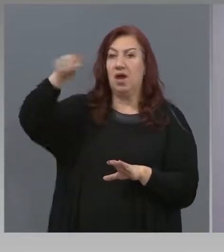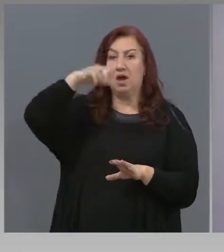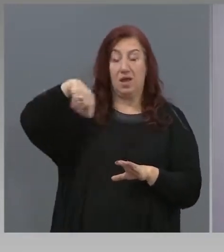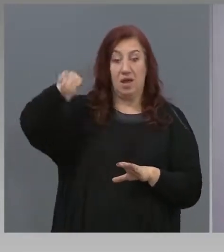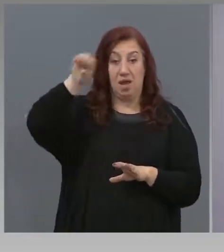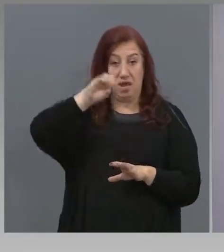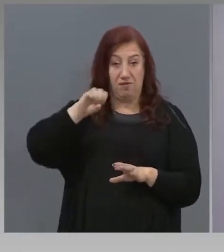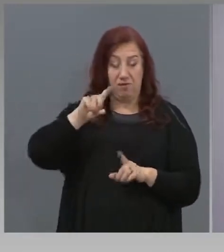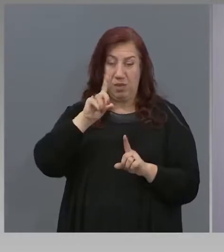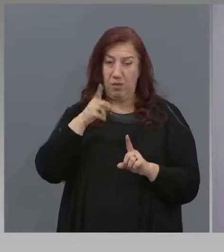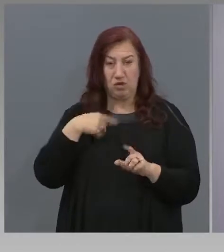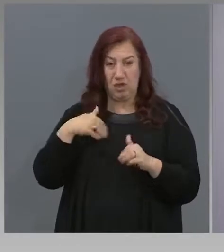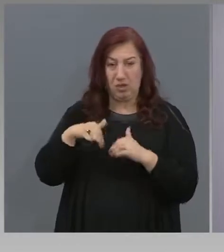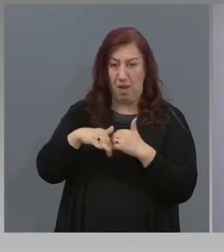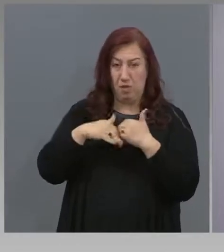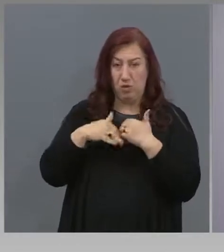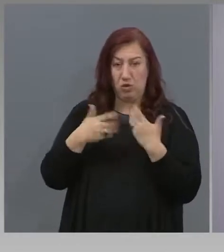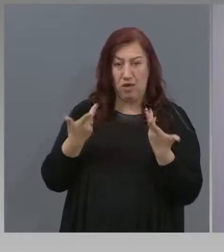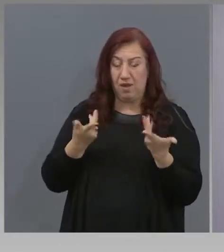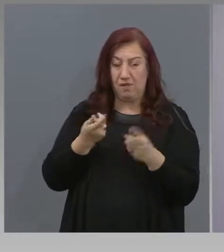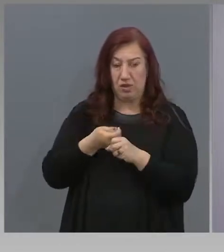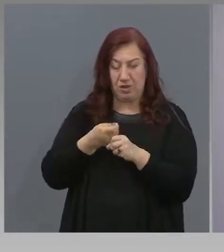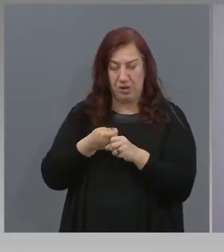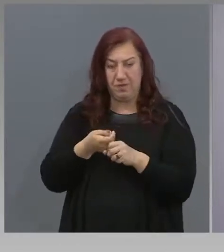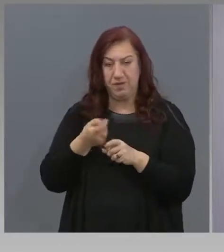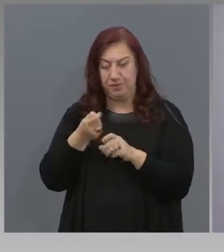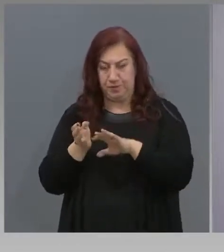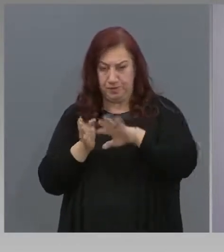ви върна на предишния ви отговор? Може би не разбрах добре.